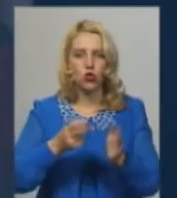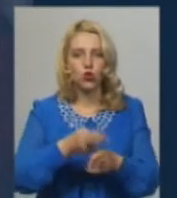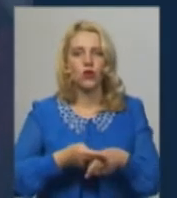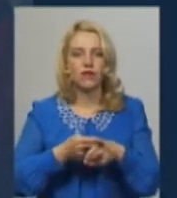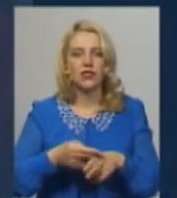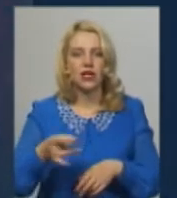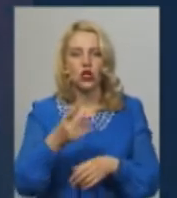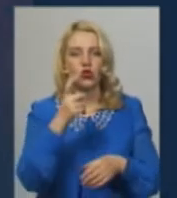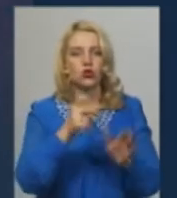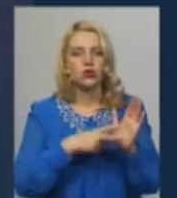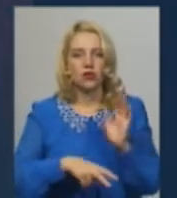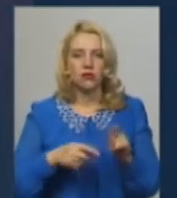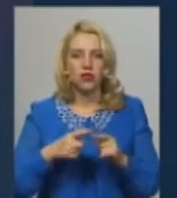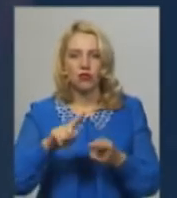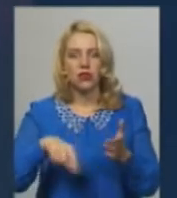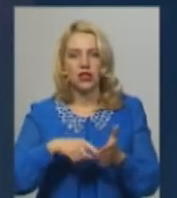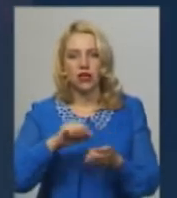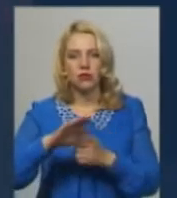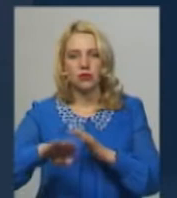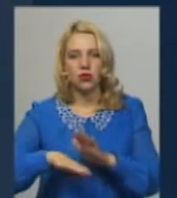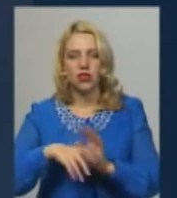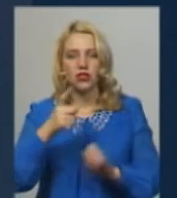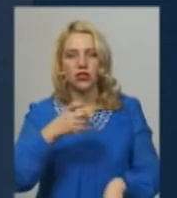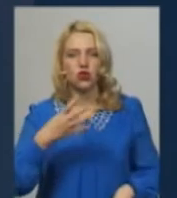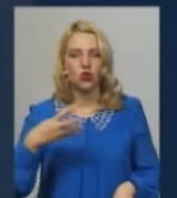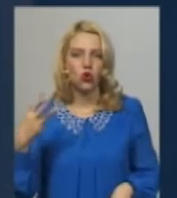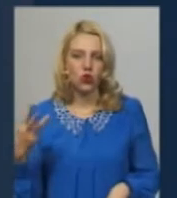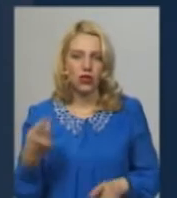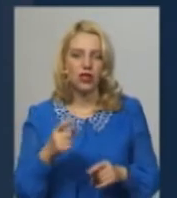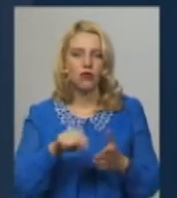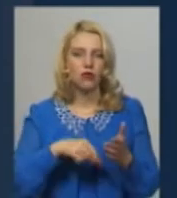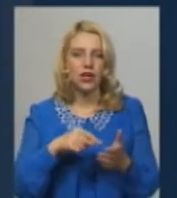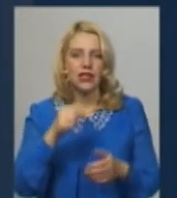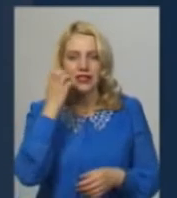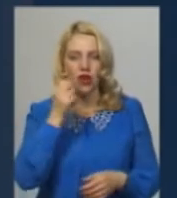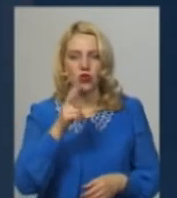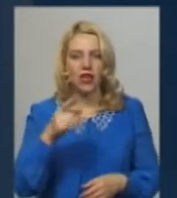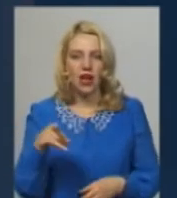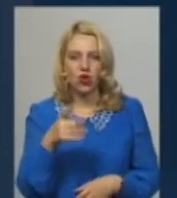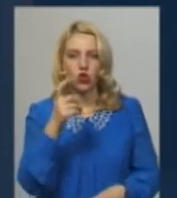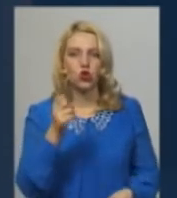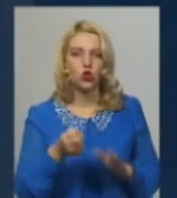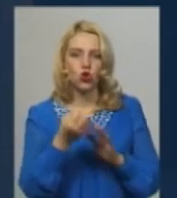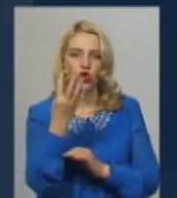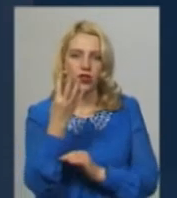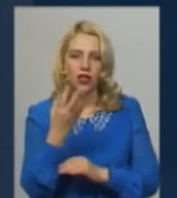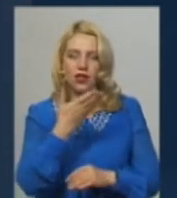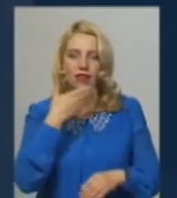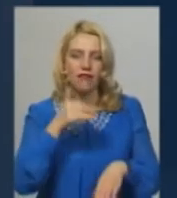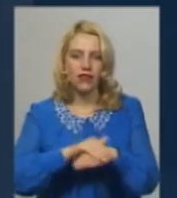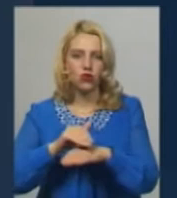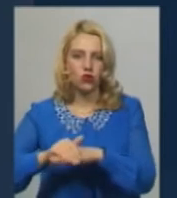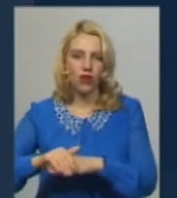180. У місті Кам'янець-Подільській – 143 та у Старокостянтинівському районі – 114. Не фіксували